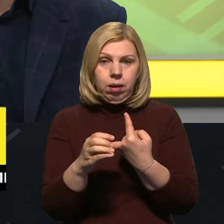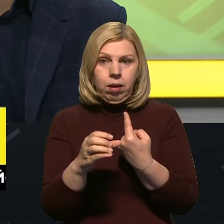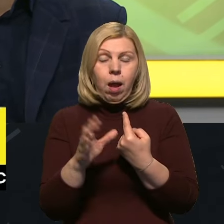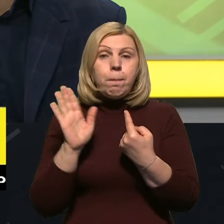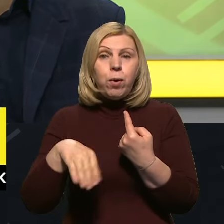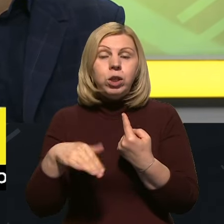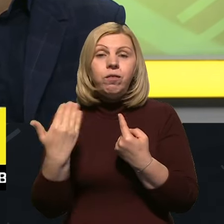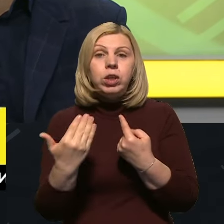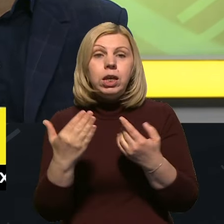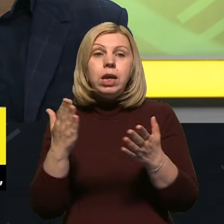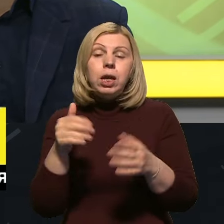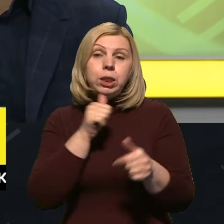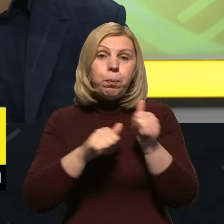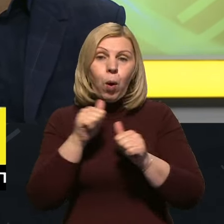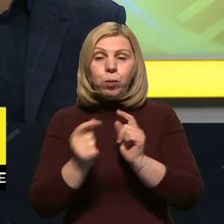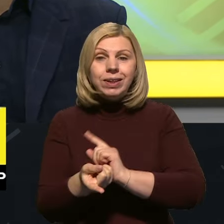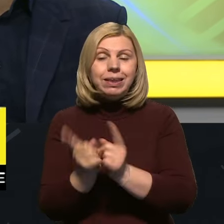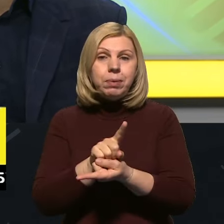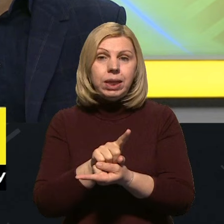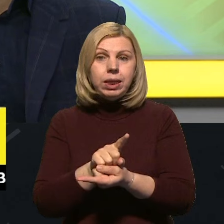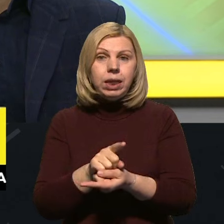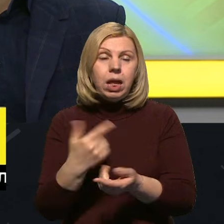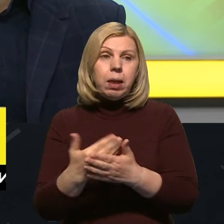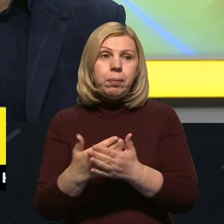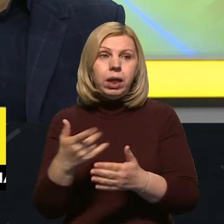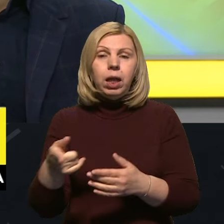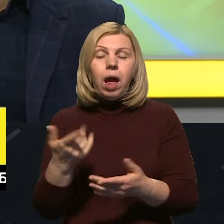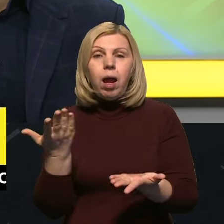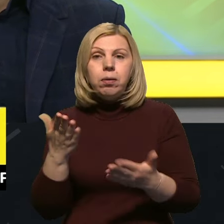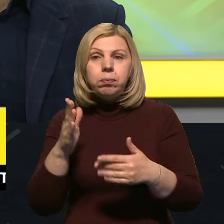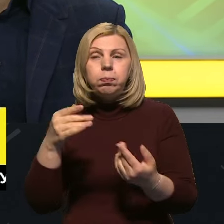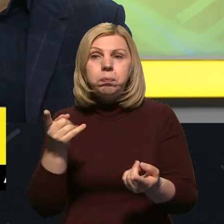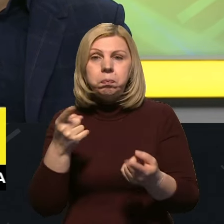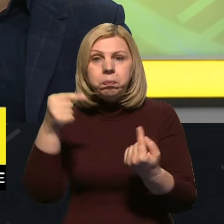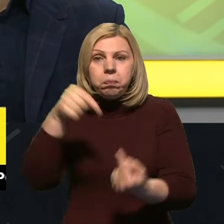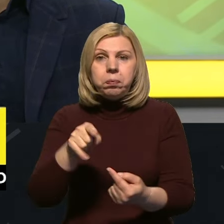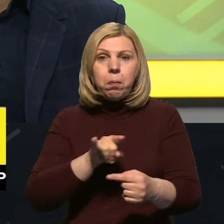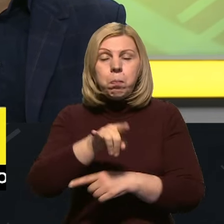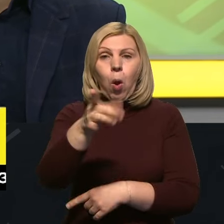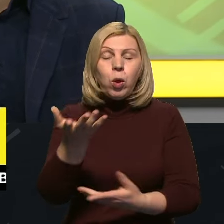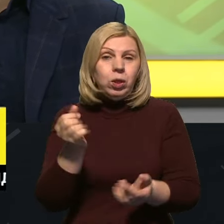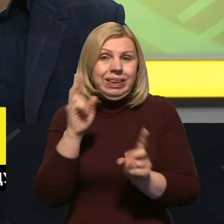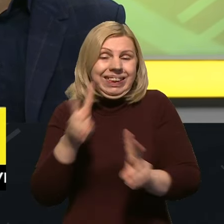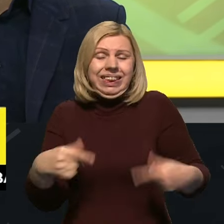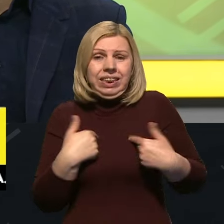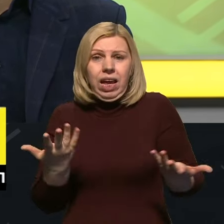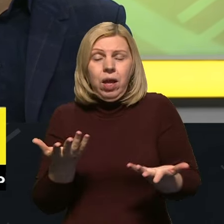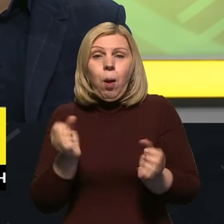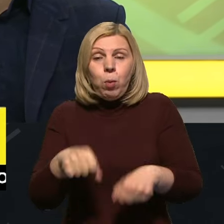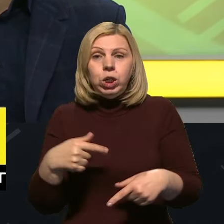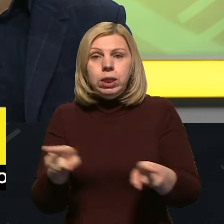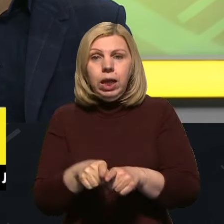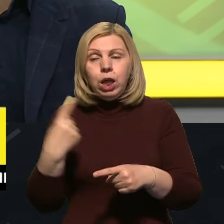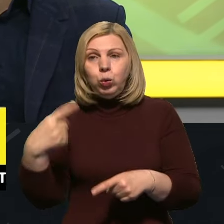Потім вони можуть спробувати змінити, наприклад, профілі польоту. Можливо, я не знаю, чи є на них така можливість